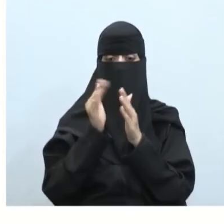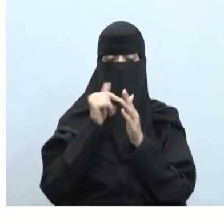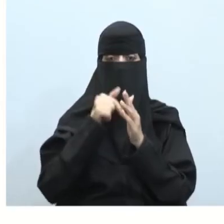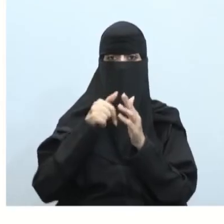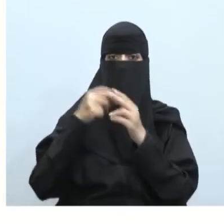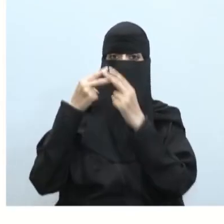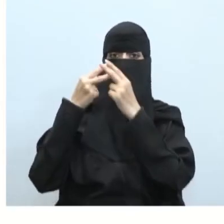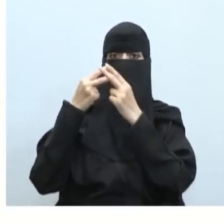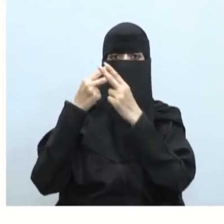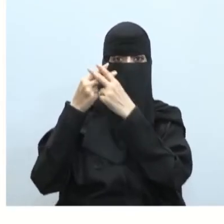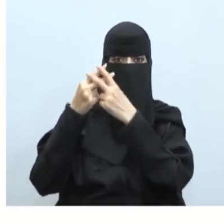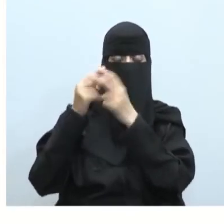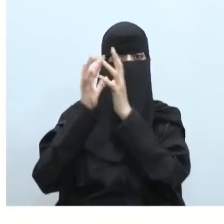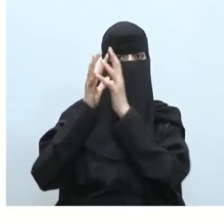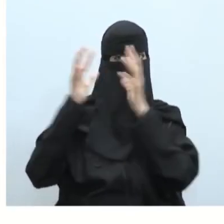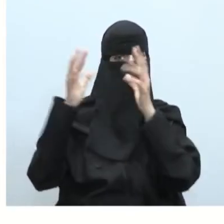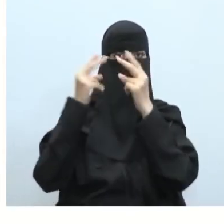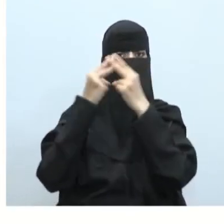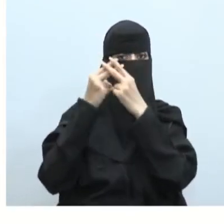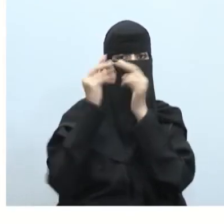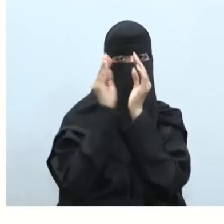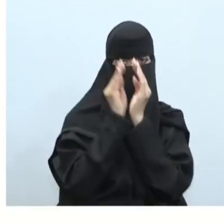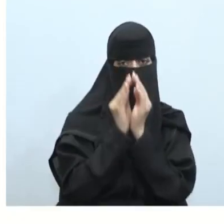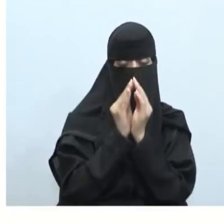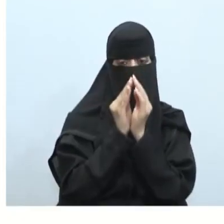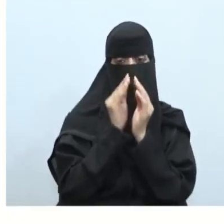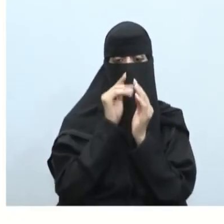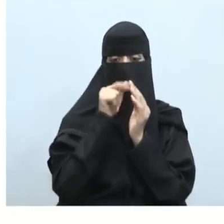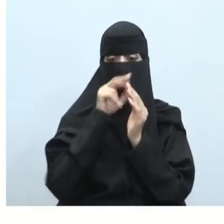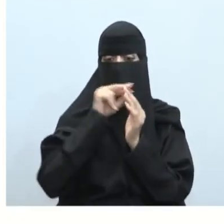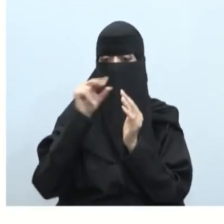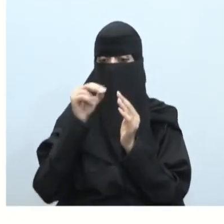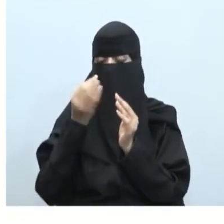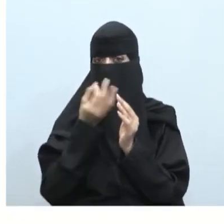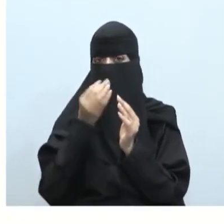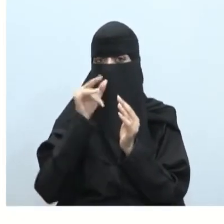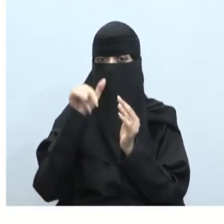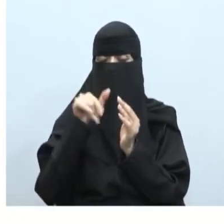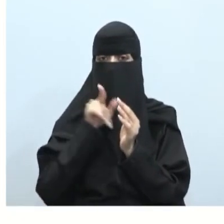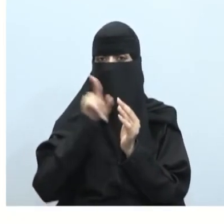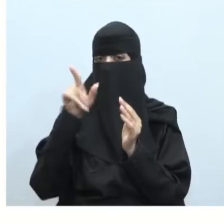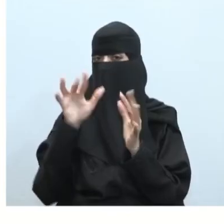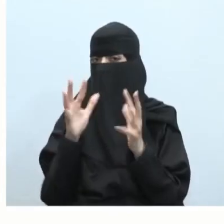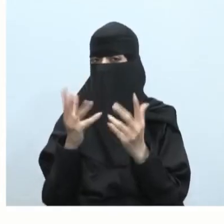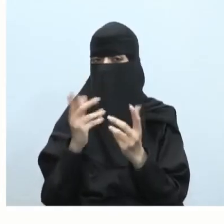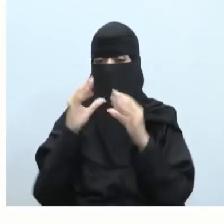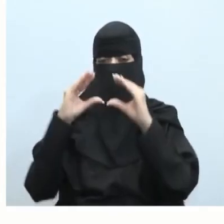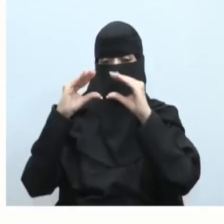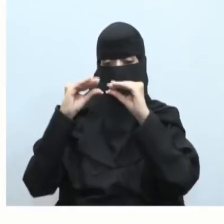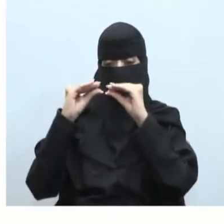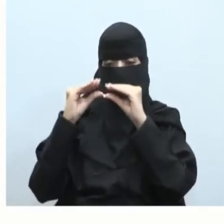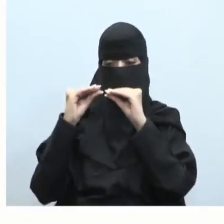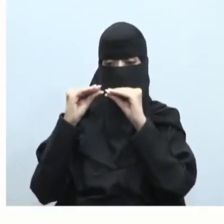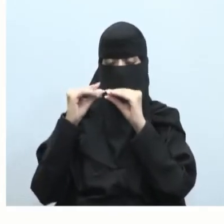نجم إلى آخر فهي عبارة كما ذكرنا أحسنتم هي عبارة عن مواد